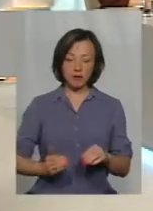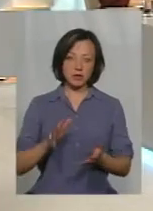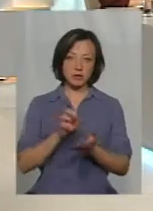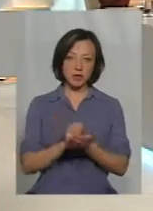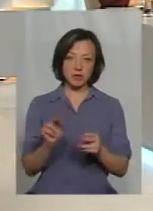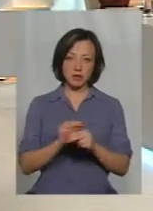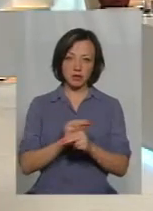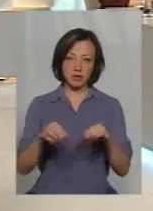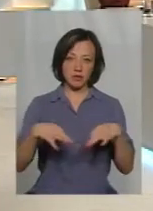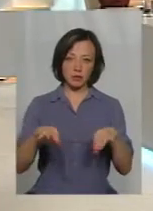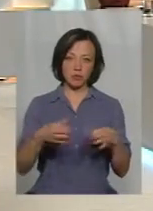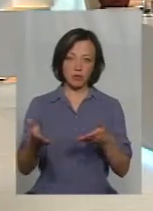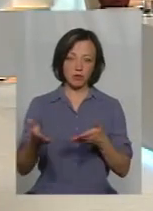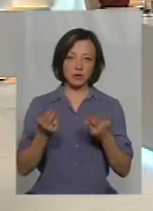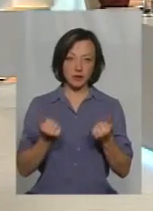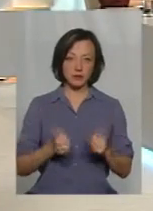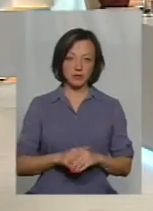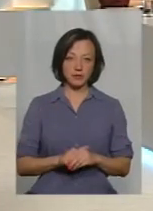яка займається ремонтами автомобілів.